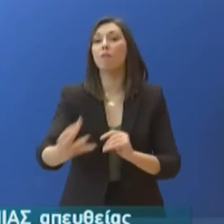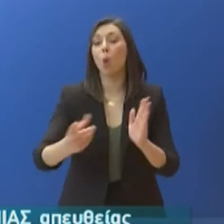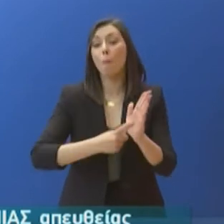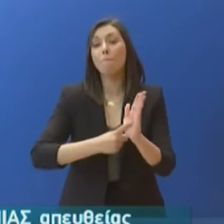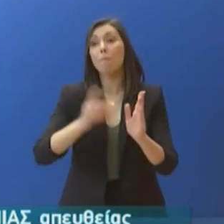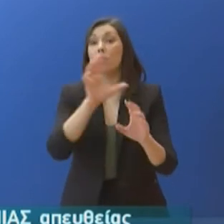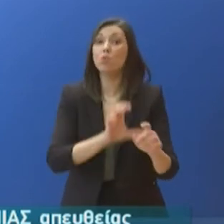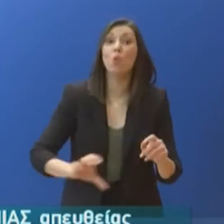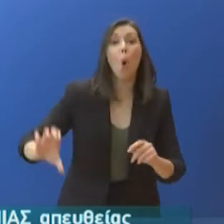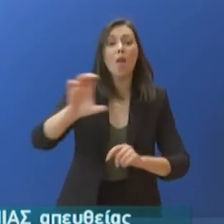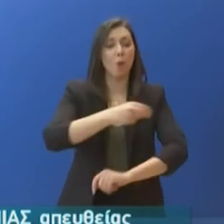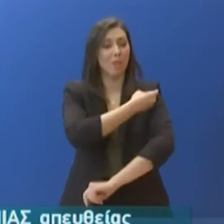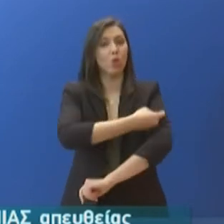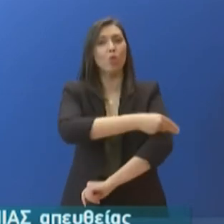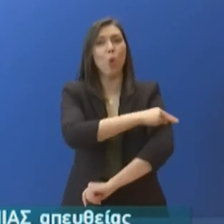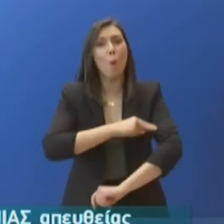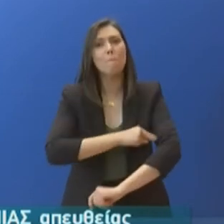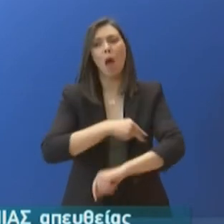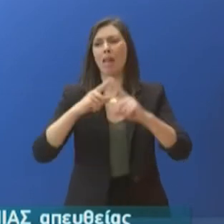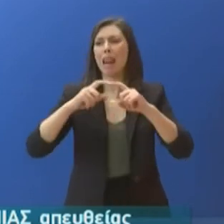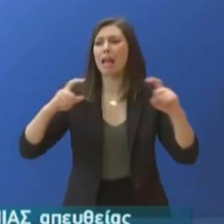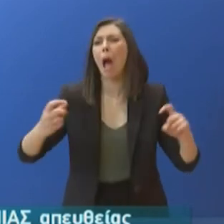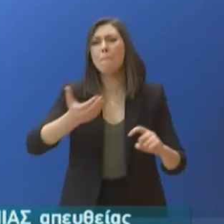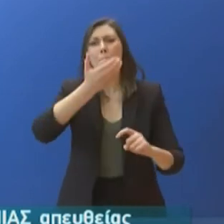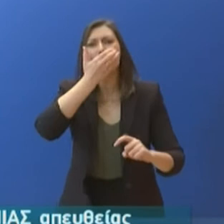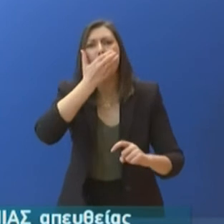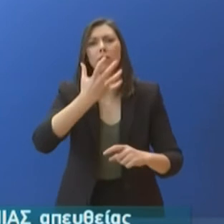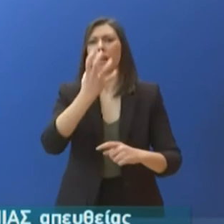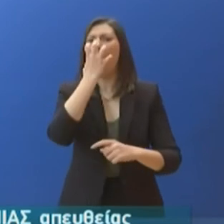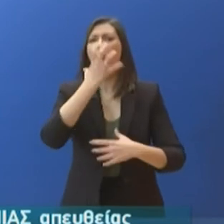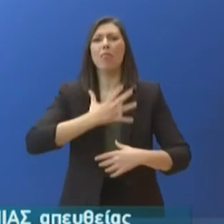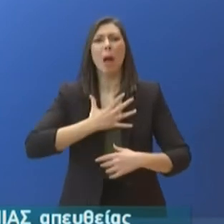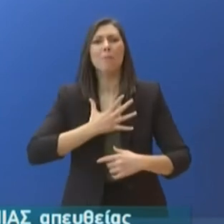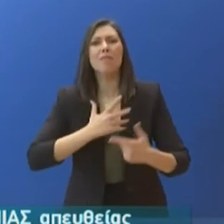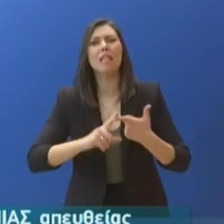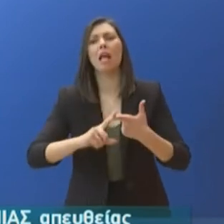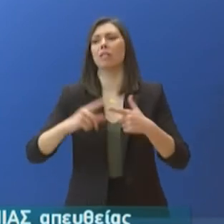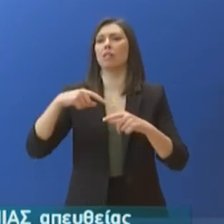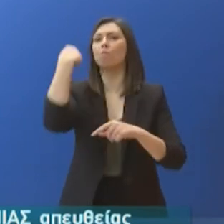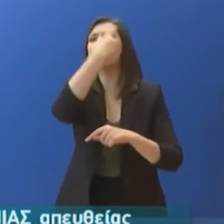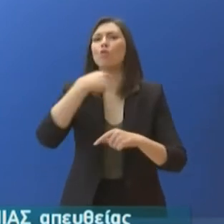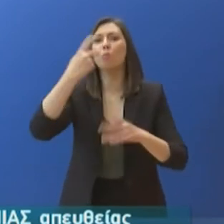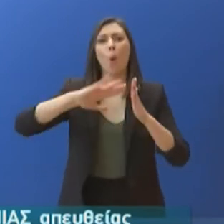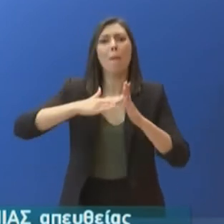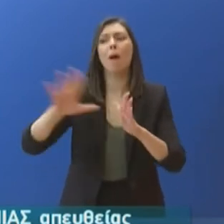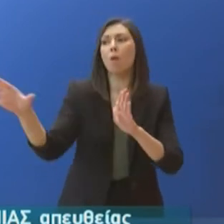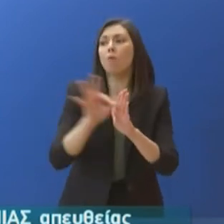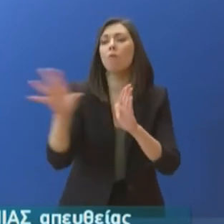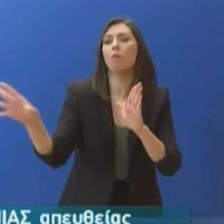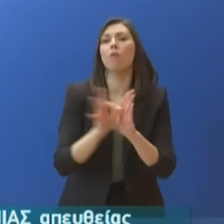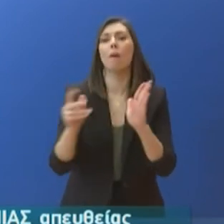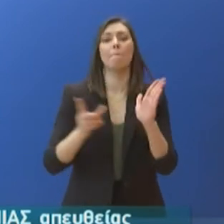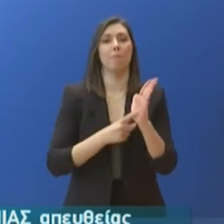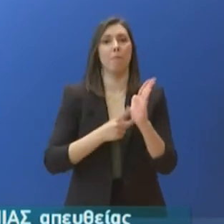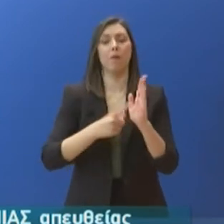μελών σε μέσα και προσωπικό. Υπογράμισε την ανάγκη λήψης μέτρων για την ενίσχυση της ρευστότητας και την στήριξη της